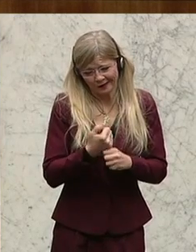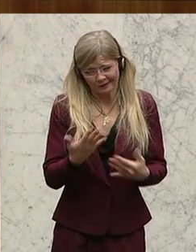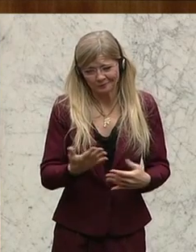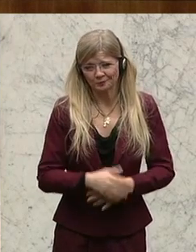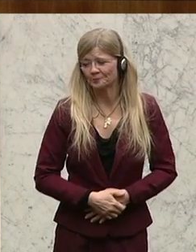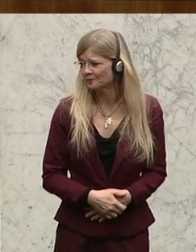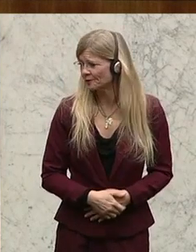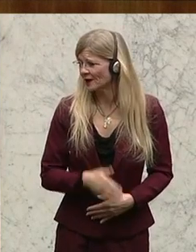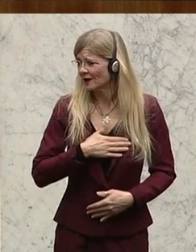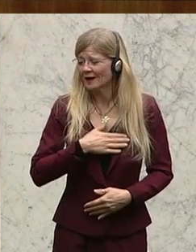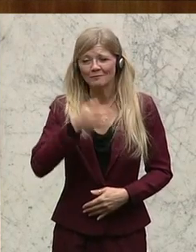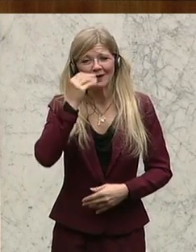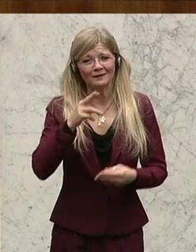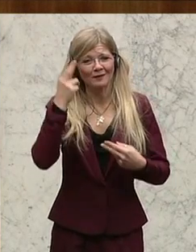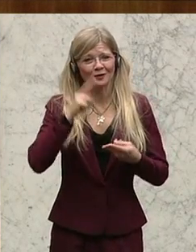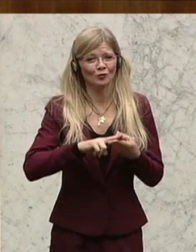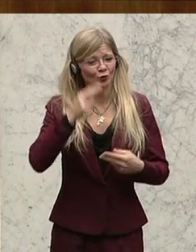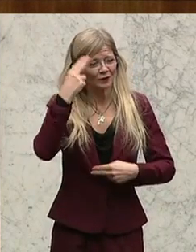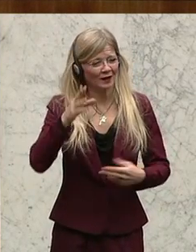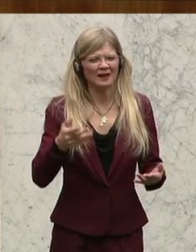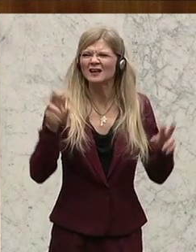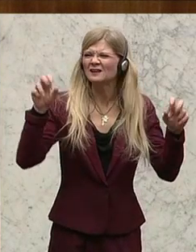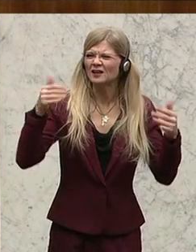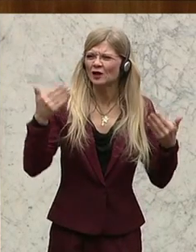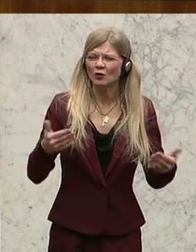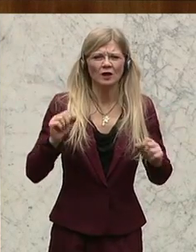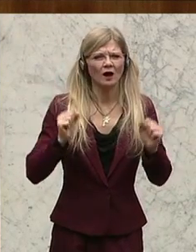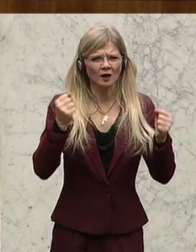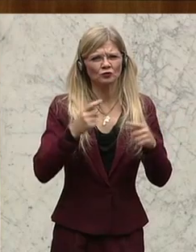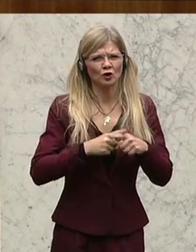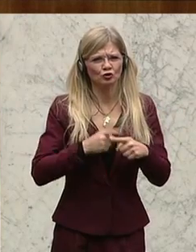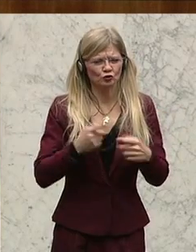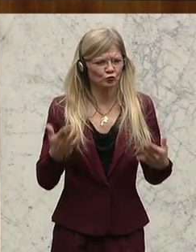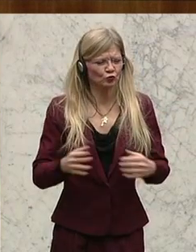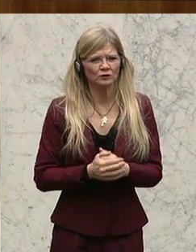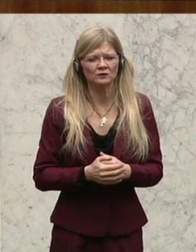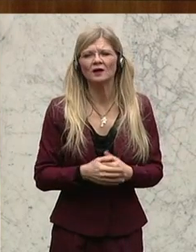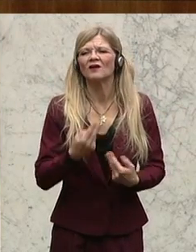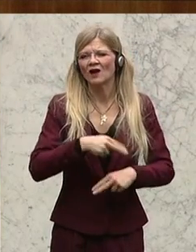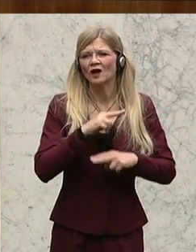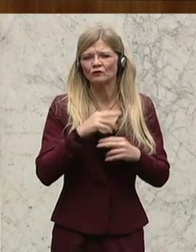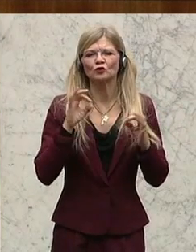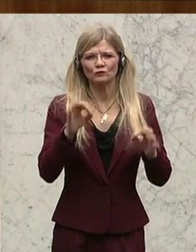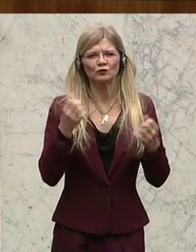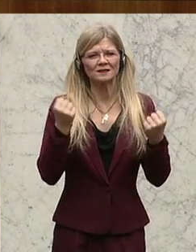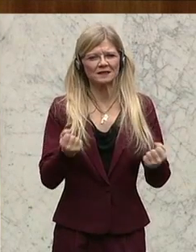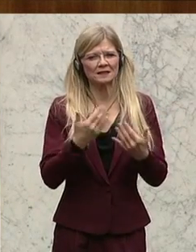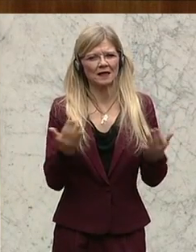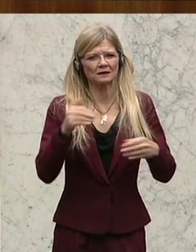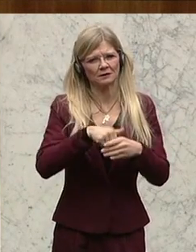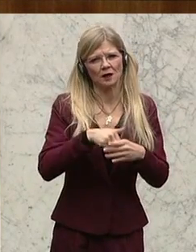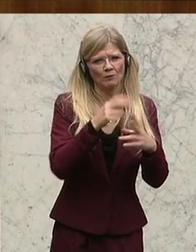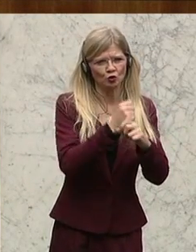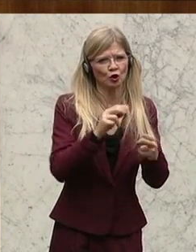der Titel der Aktuellen Stunde heute ist Verantwortung für Sicherheit in Österreich und in Europa. Ja, meine